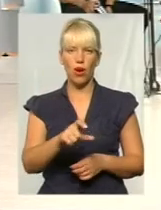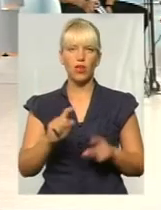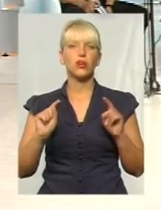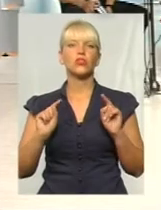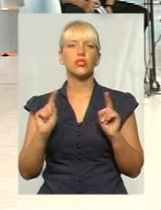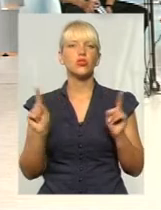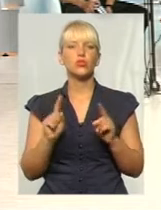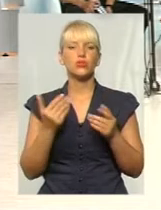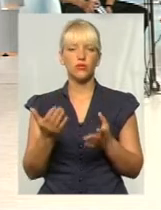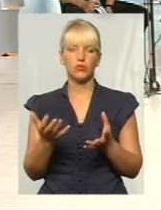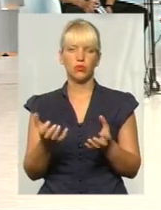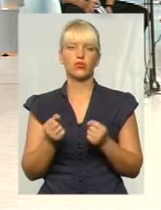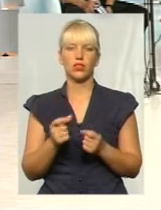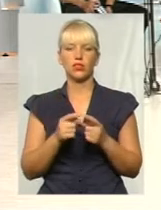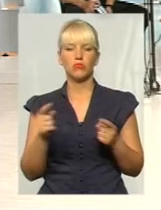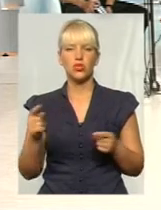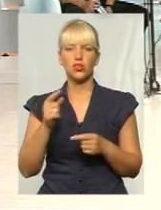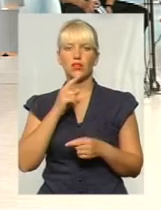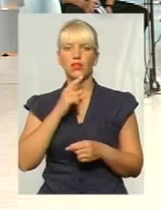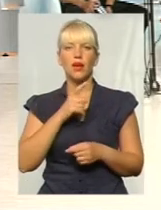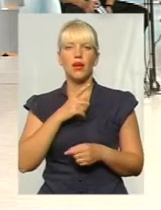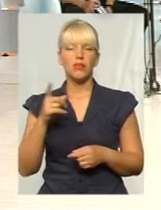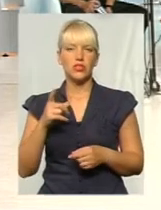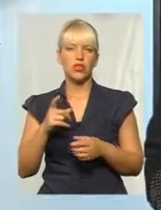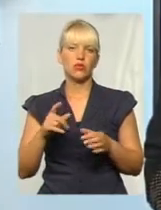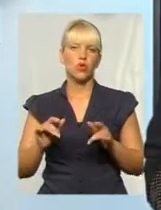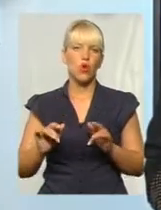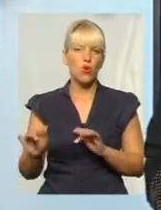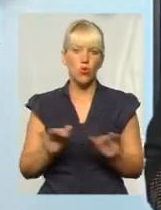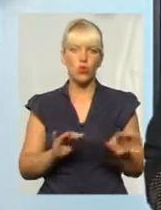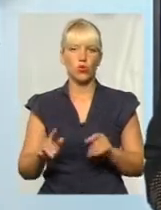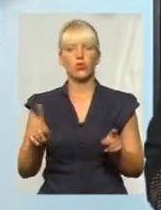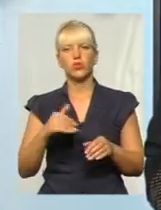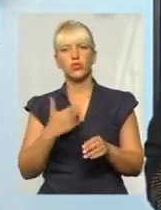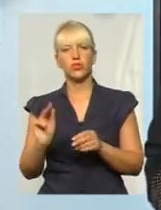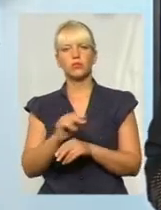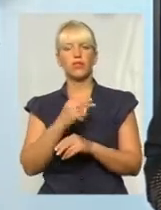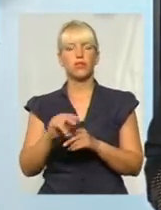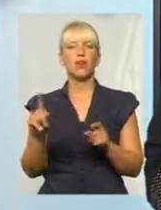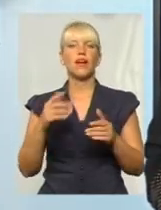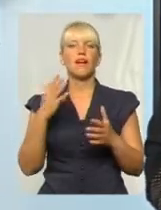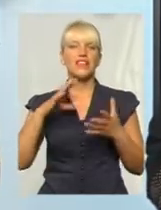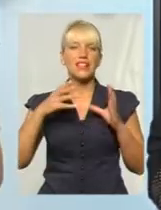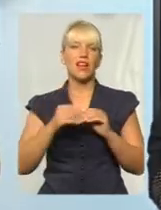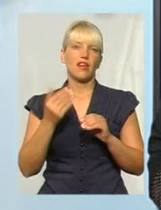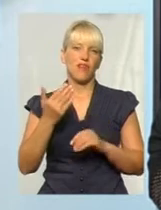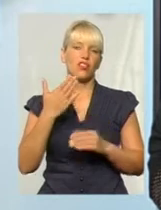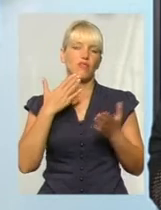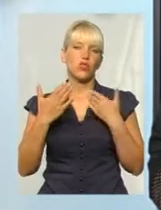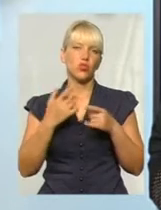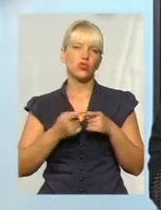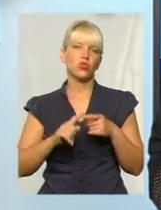що ви помічаєте під час руху, що б хотілося виправити, і взагалі ваше відношення до того, що маємо на сьогодні?